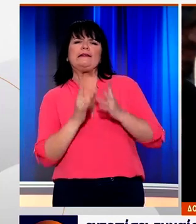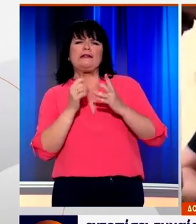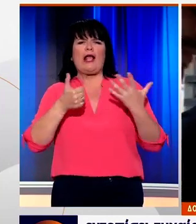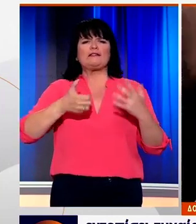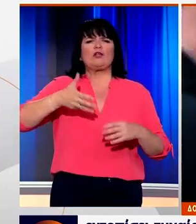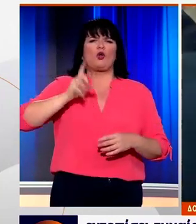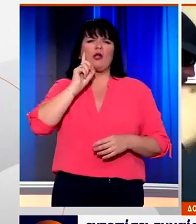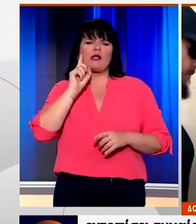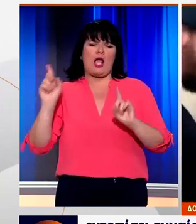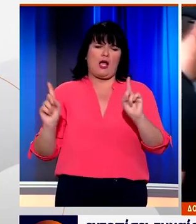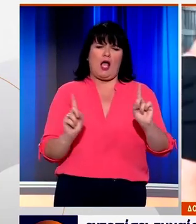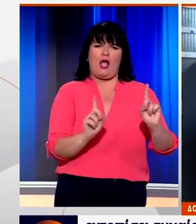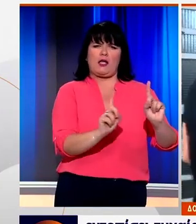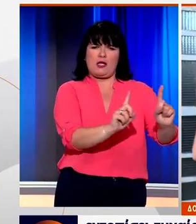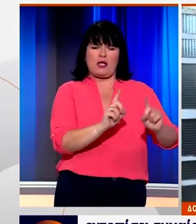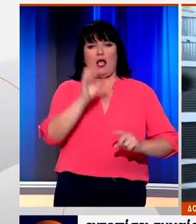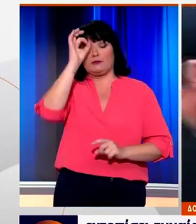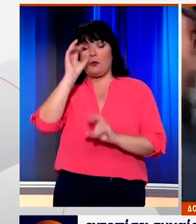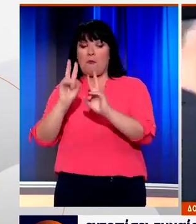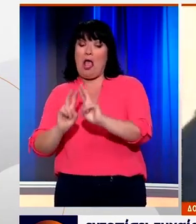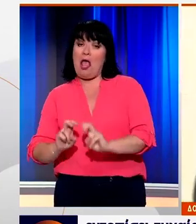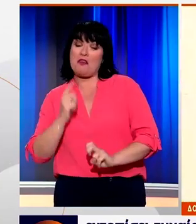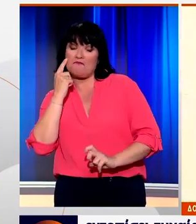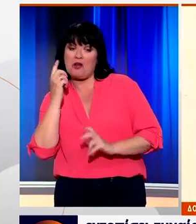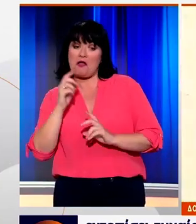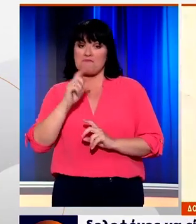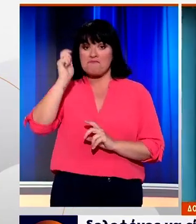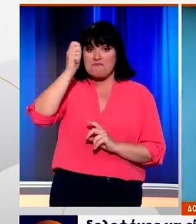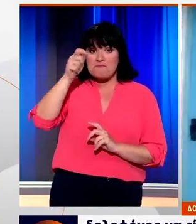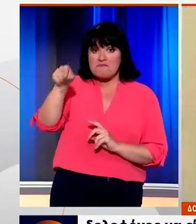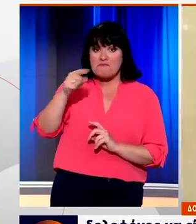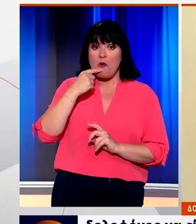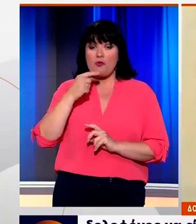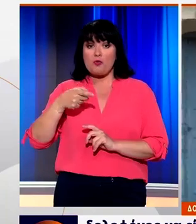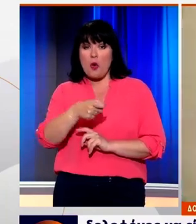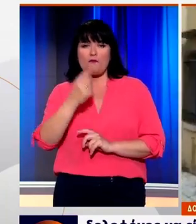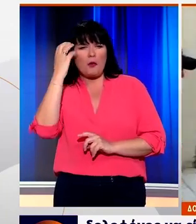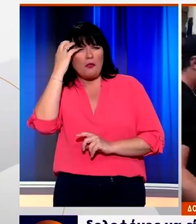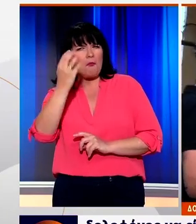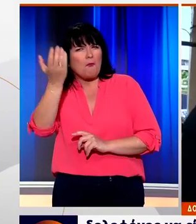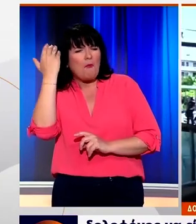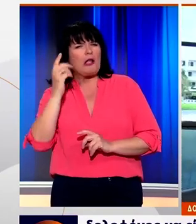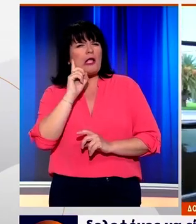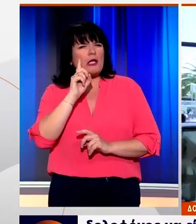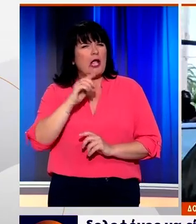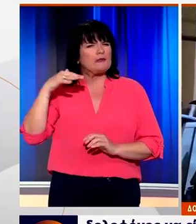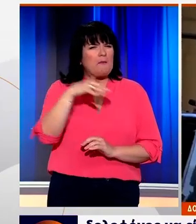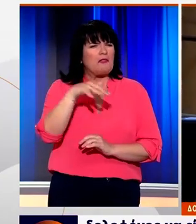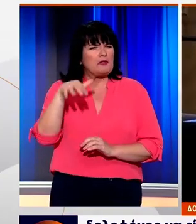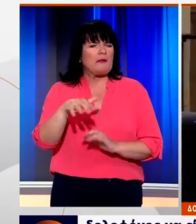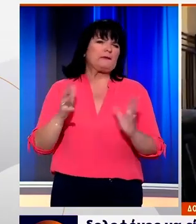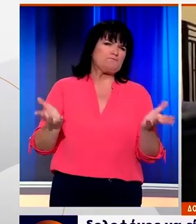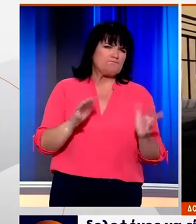60χρονη, ενώ η αστυνομία ερευνά το ενδεχόμενο. Ο καθομολογία δολοφόνος να είχε στο παρελθόν επιτυχθεί και σε άλλες γυναίκες.